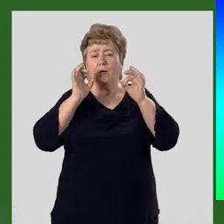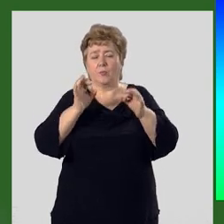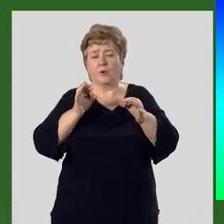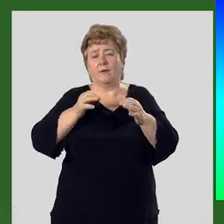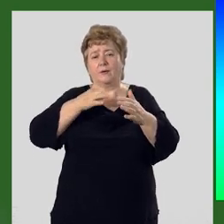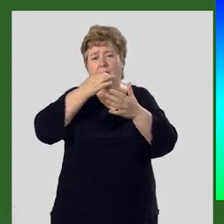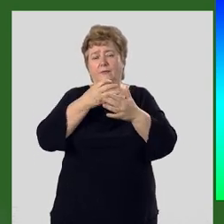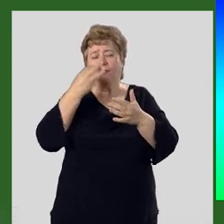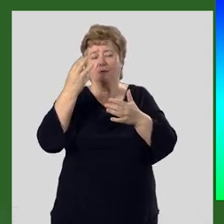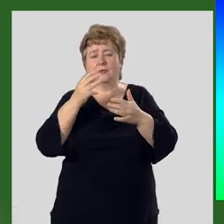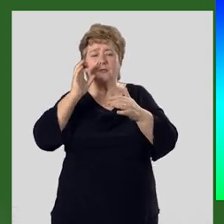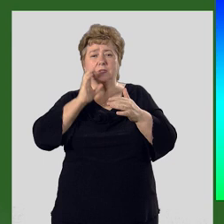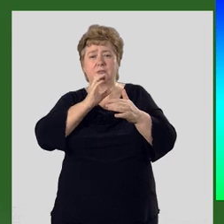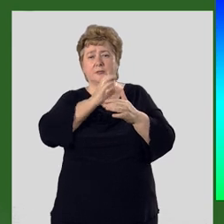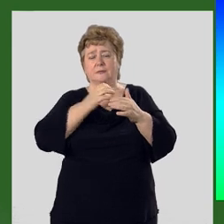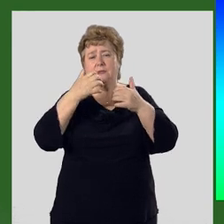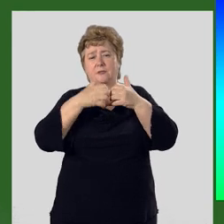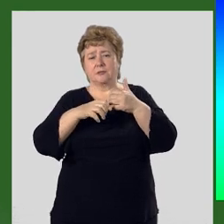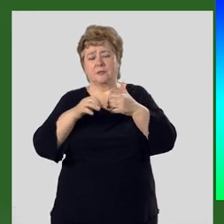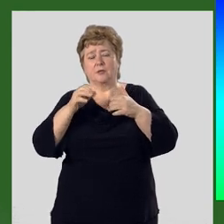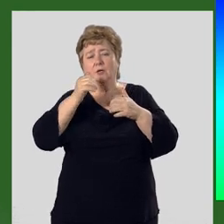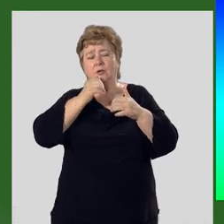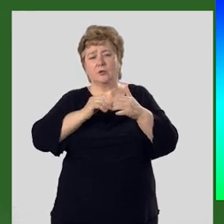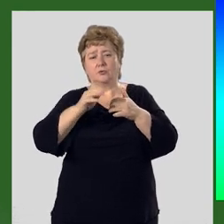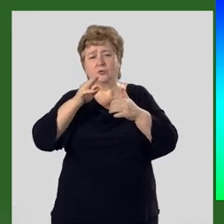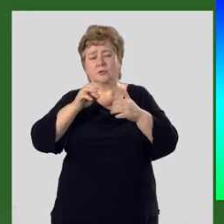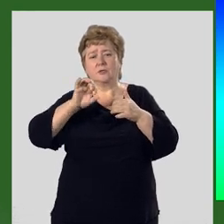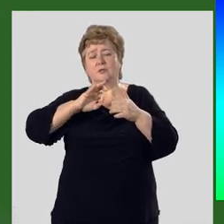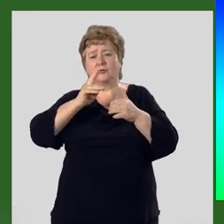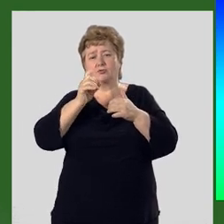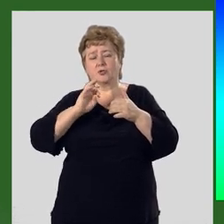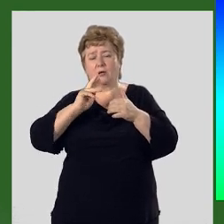Правильно, три. Это северный, срединый и южный Тиньшань.